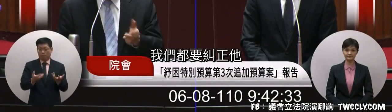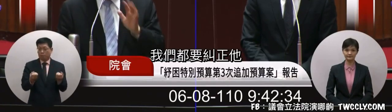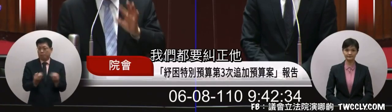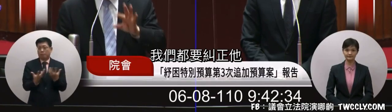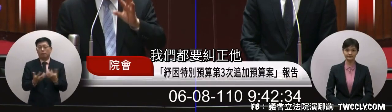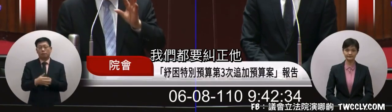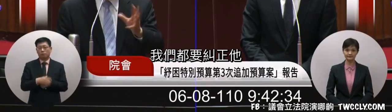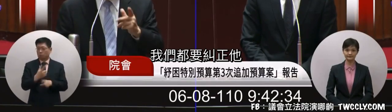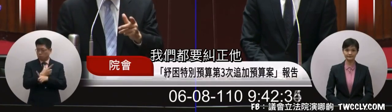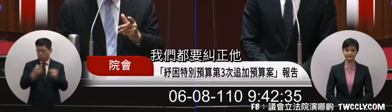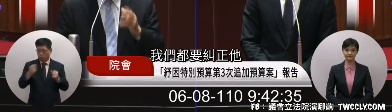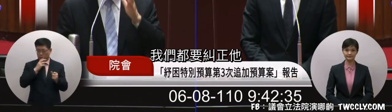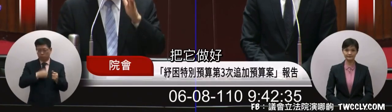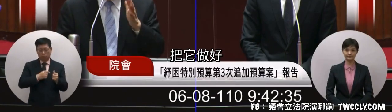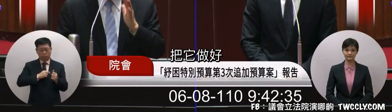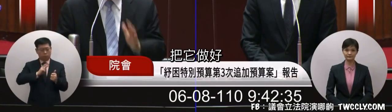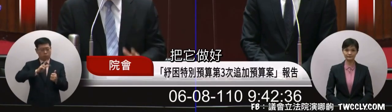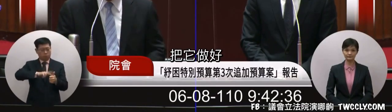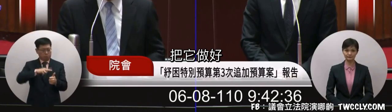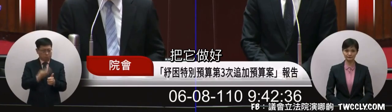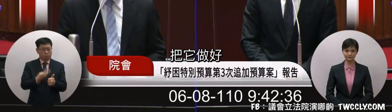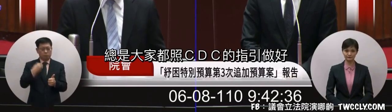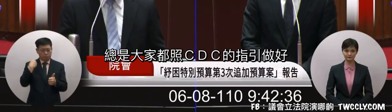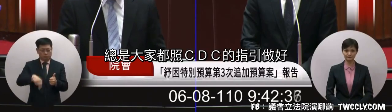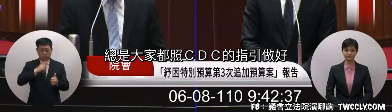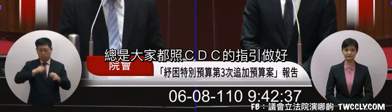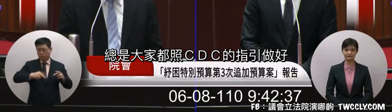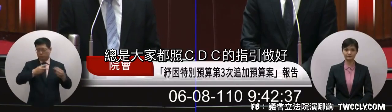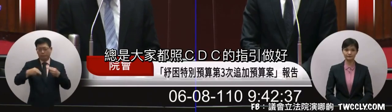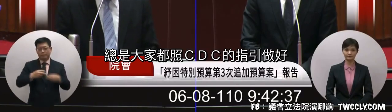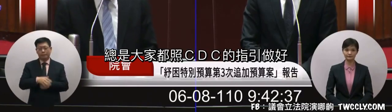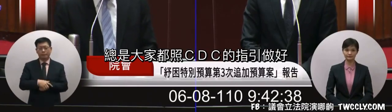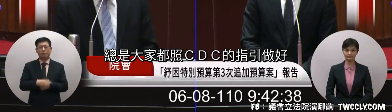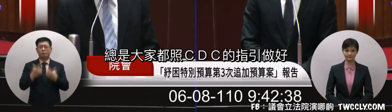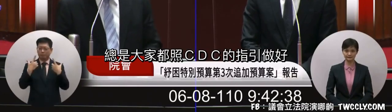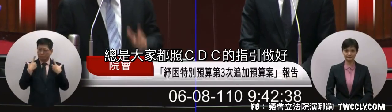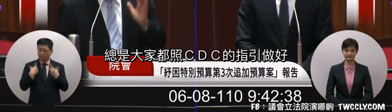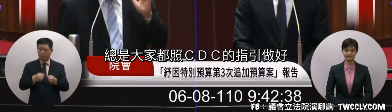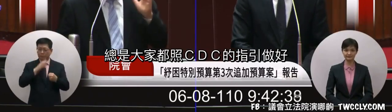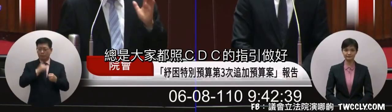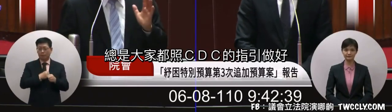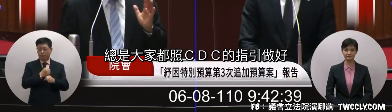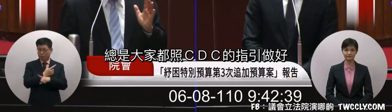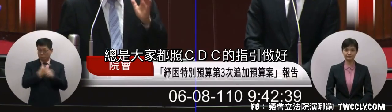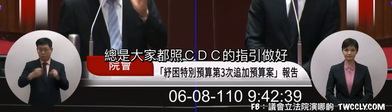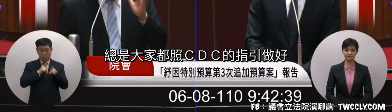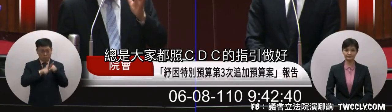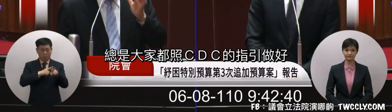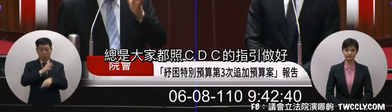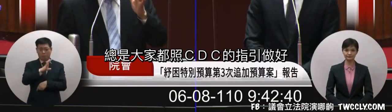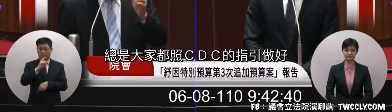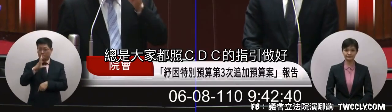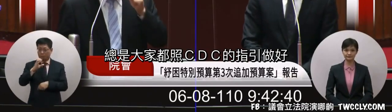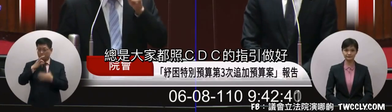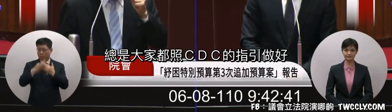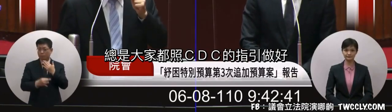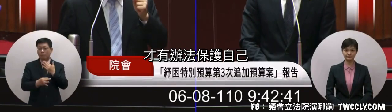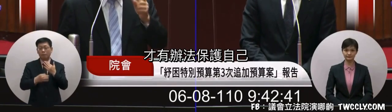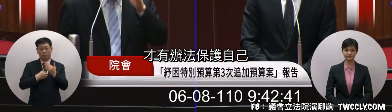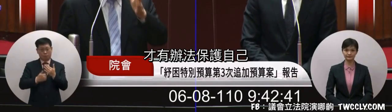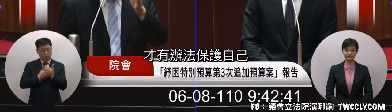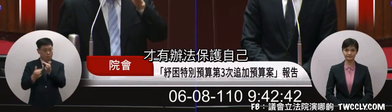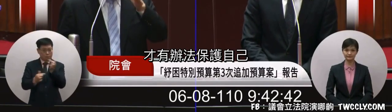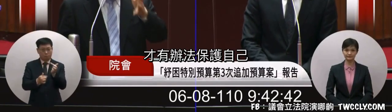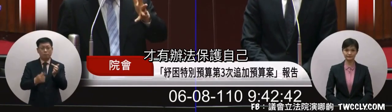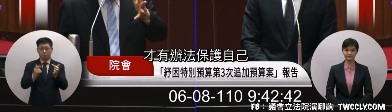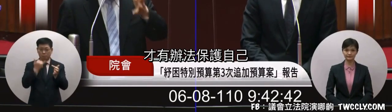我們都要求情要做好總是大家都照這個CDC的基因做好